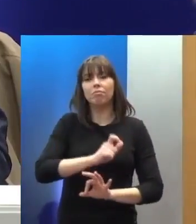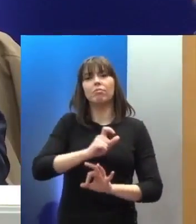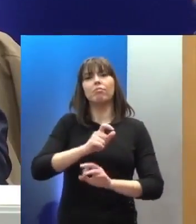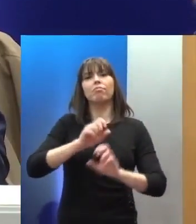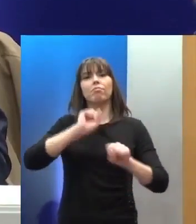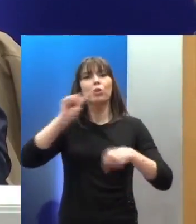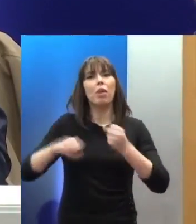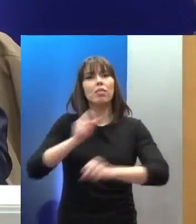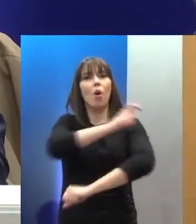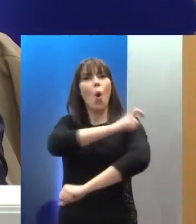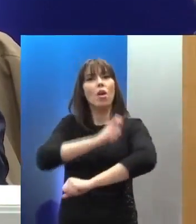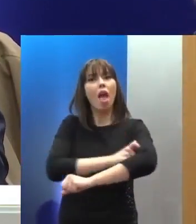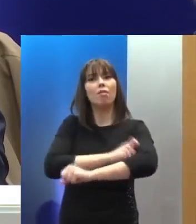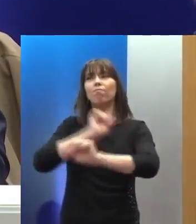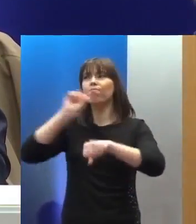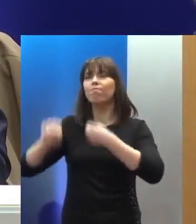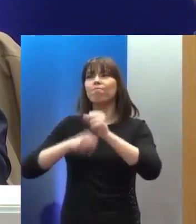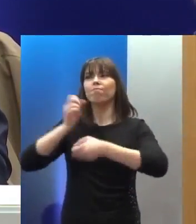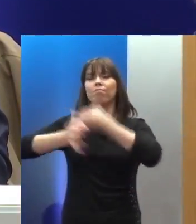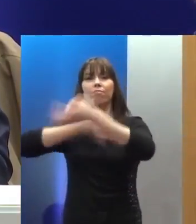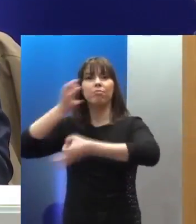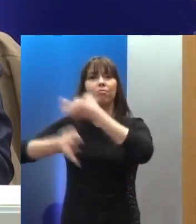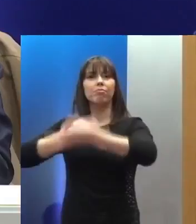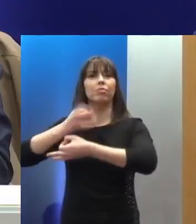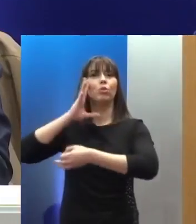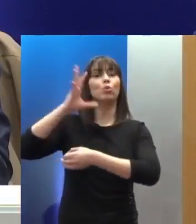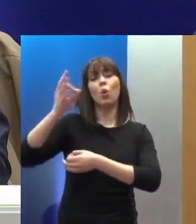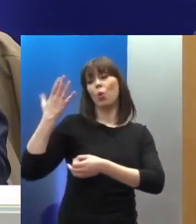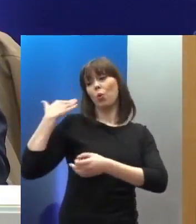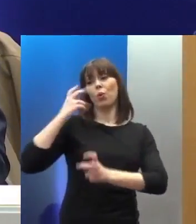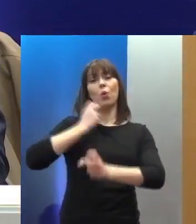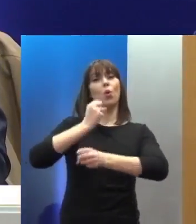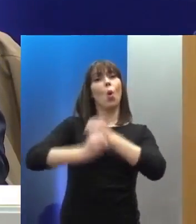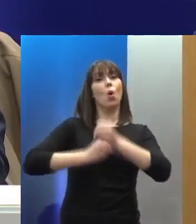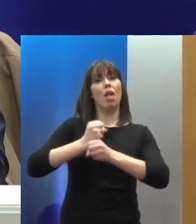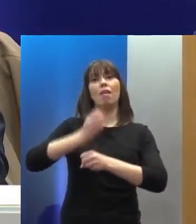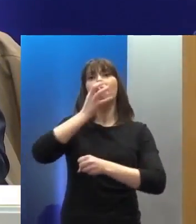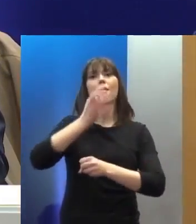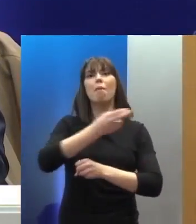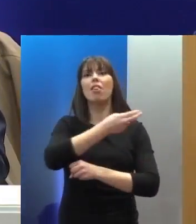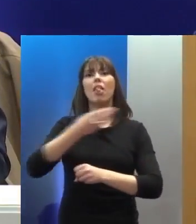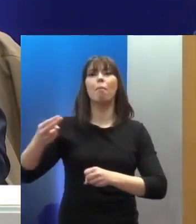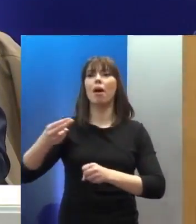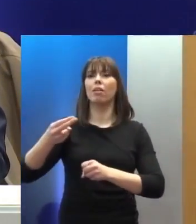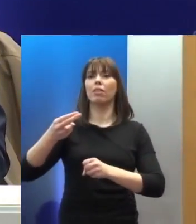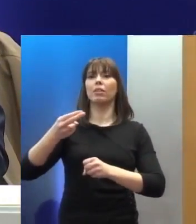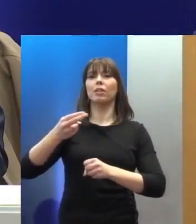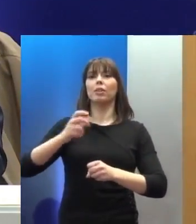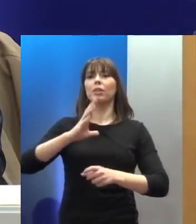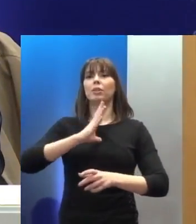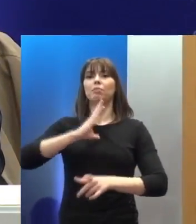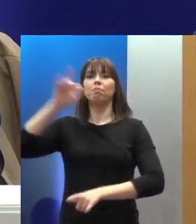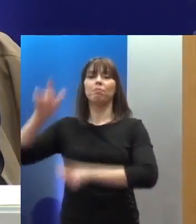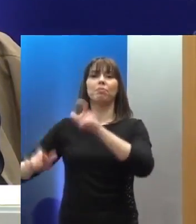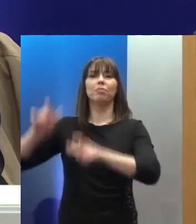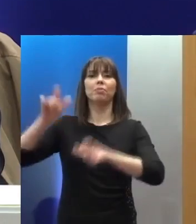τα Ηνωμένα Έθνη στο να υιοθετήσουν πριν από μερικά χρόνια την διακήρυξη για τους αυτοχθόνες. Η Ερικα Νταΐ. Σας παρακαλώ να